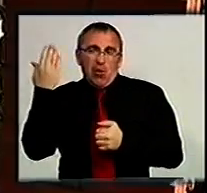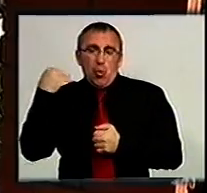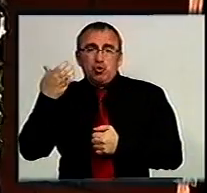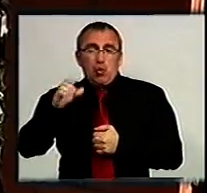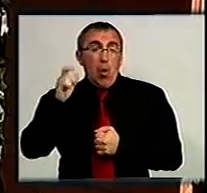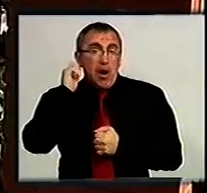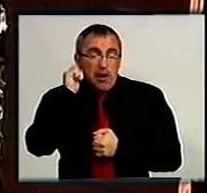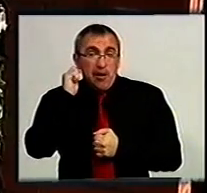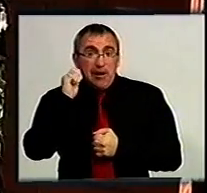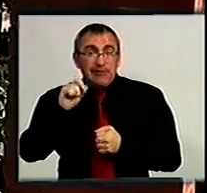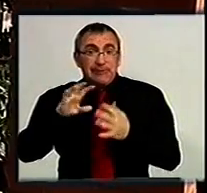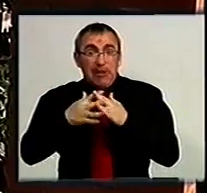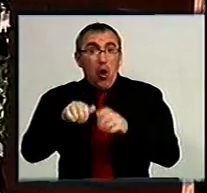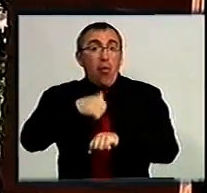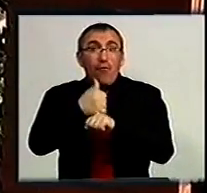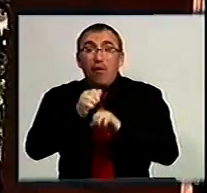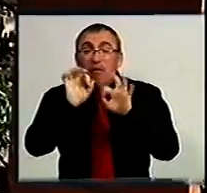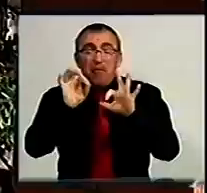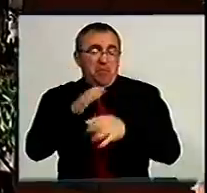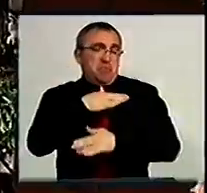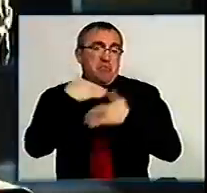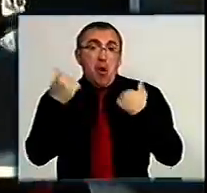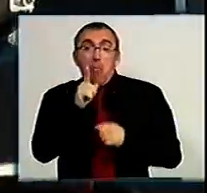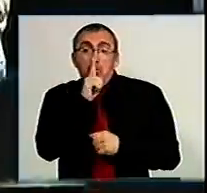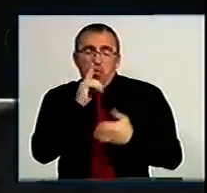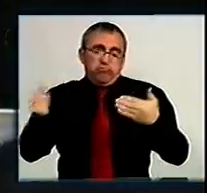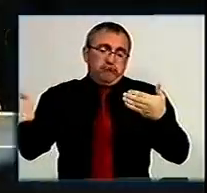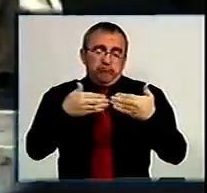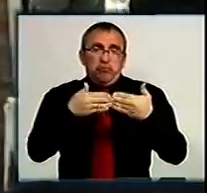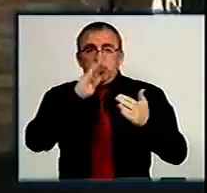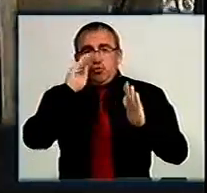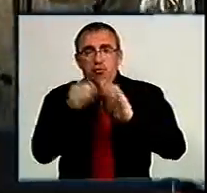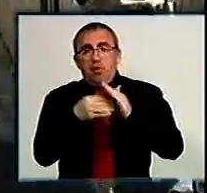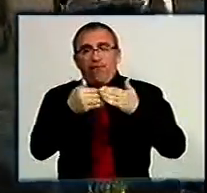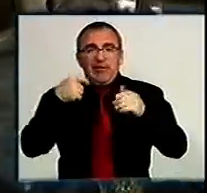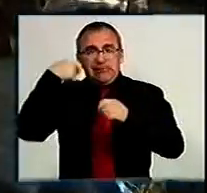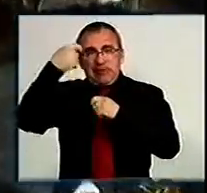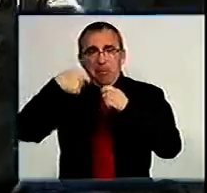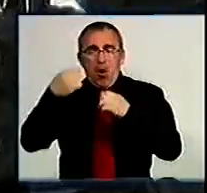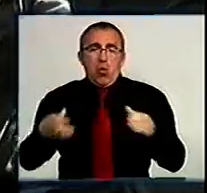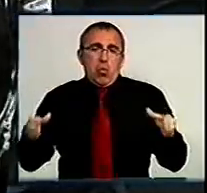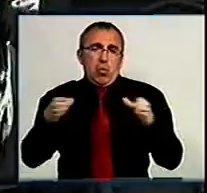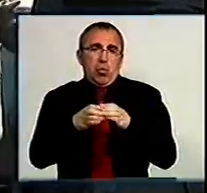жодне питання селищний голова відповідати не захотів, а мовчки закрив ворота, сховавшись від знімальної групи.